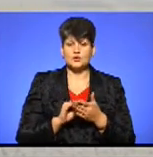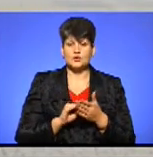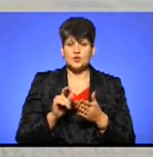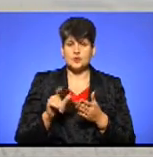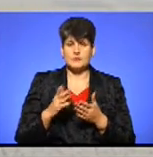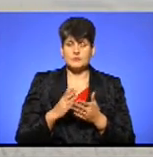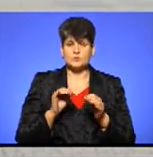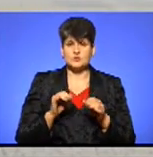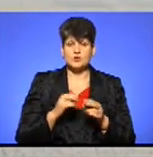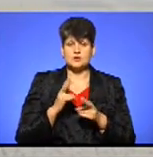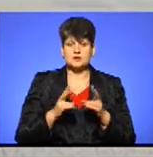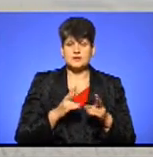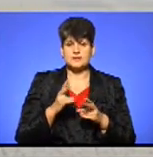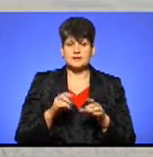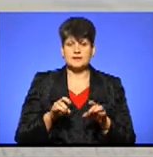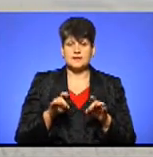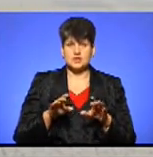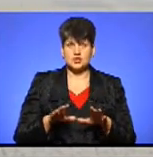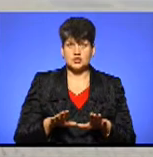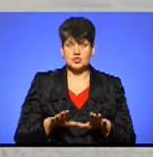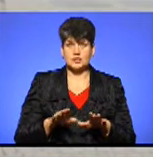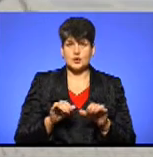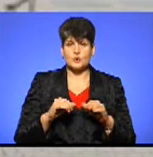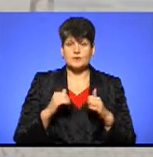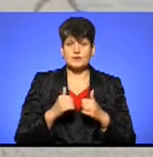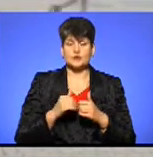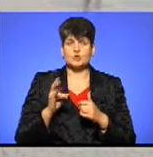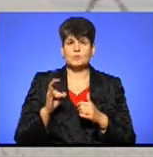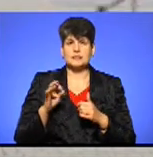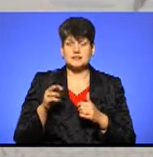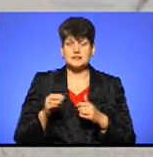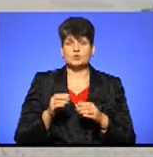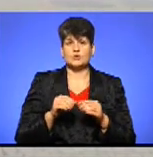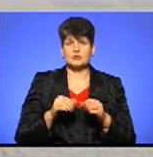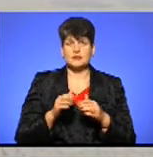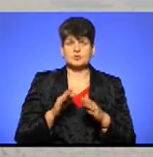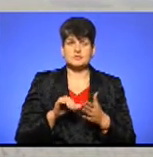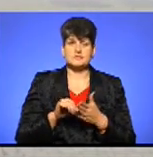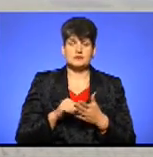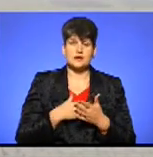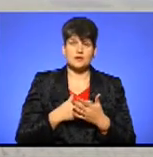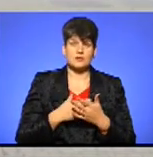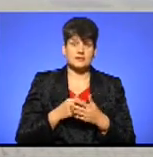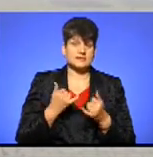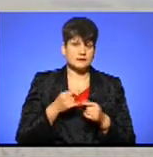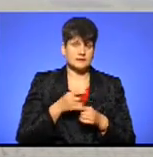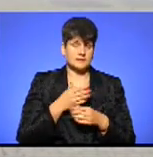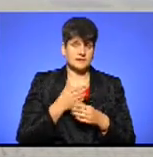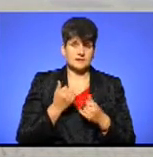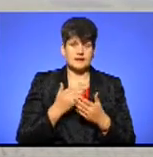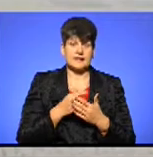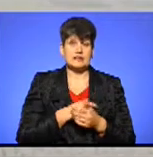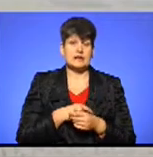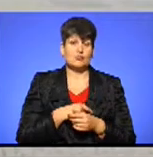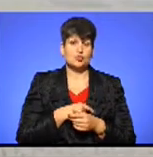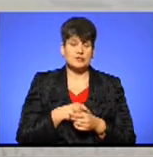змогу оскаржувати рішення номінаційного комітету. В номінаційному комітеті будуть представники громадськості, яких зараз, на жаль, немає. Є депутати